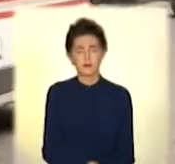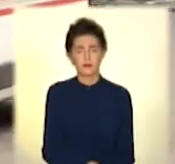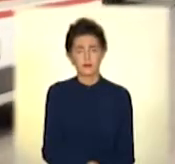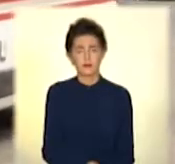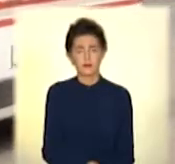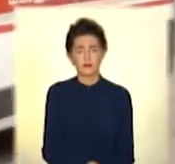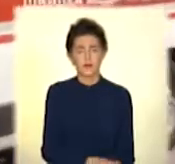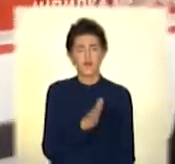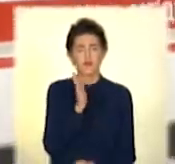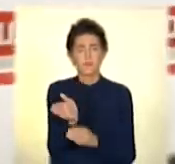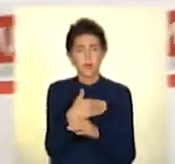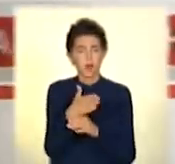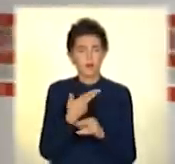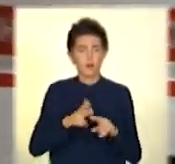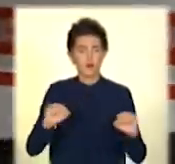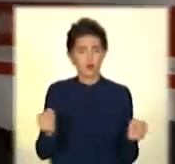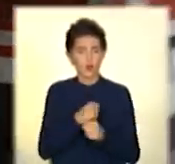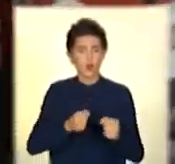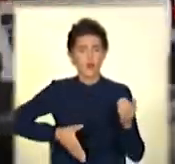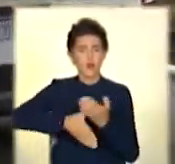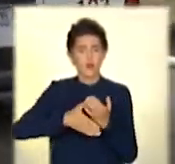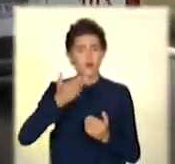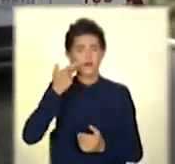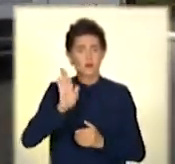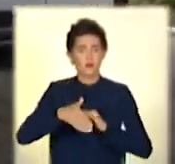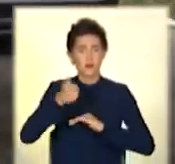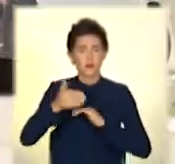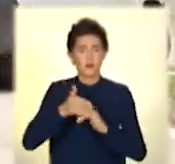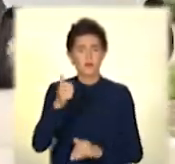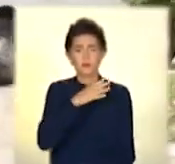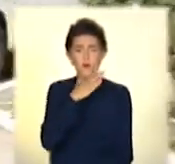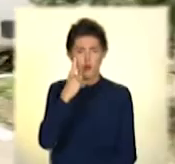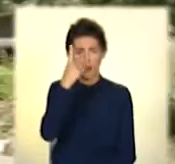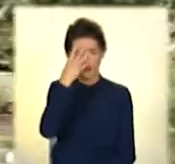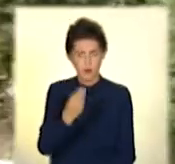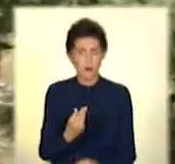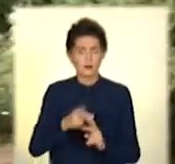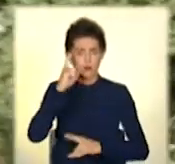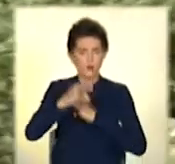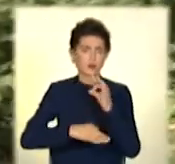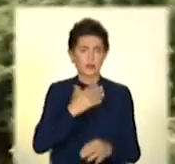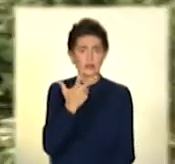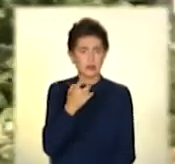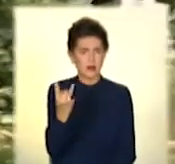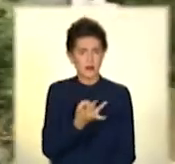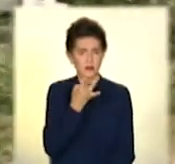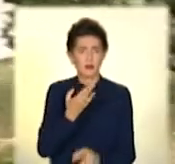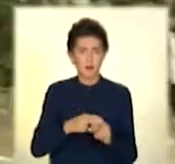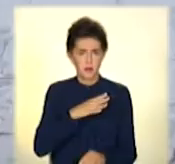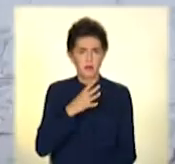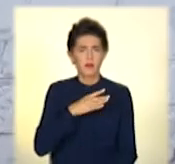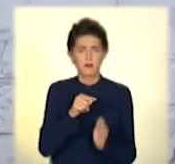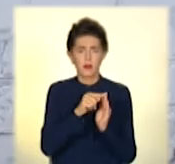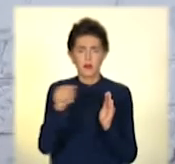У Маріуполі бригади швидкої виїжджають на допомогу майже три сотні разів на добу. І лише третина з цих випадків –